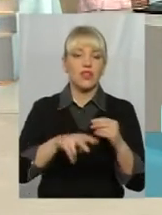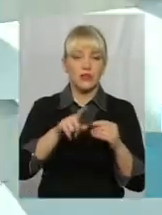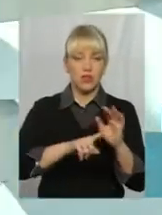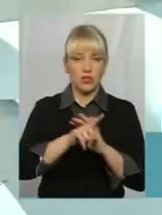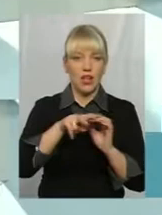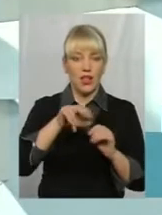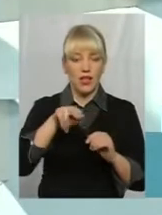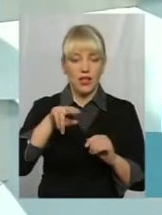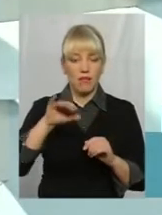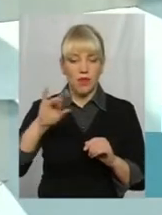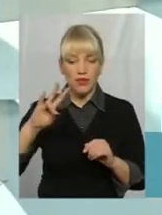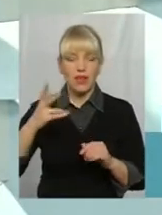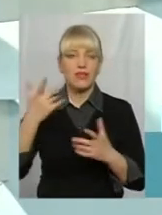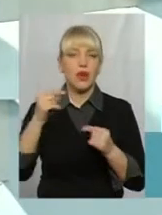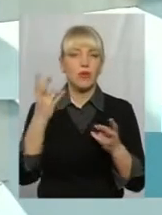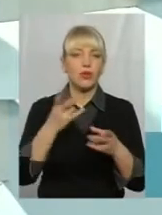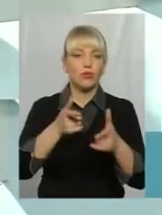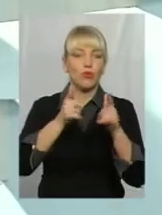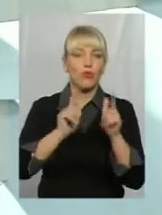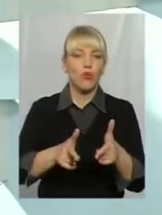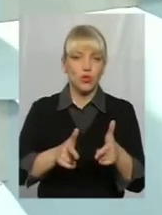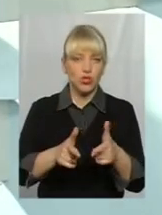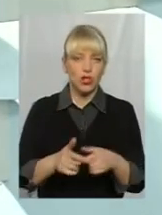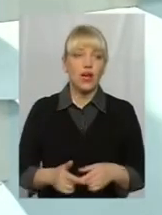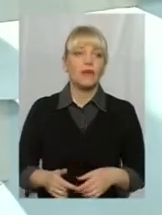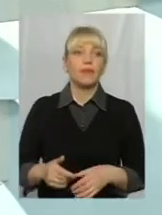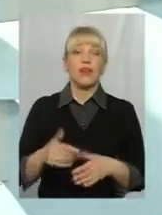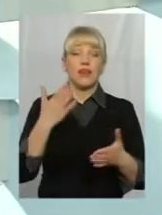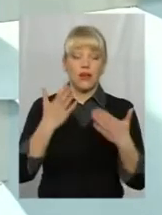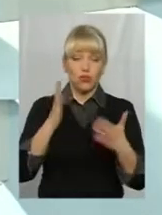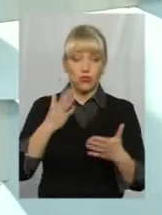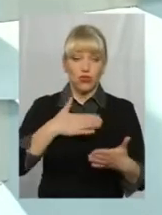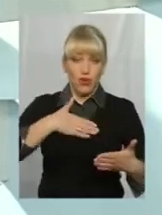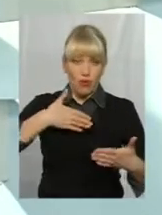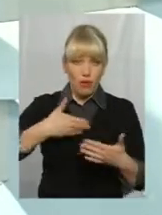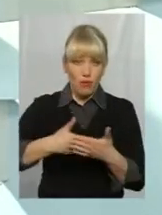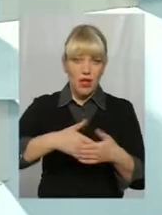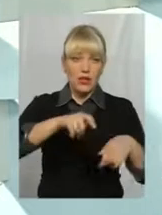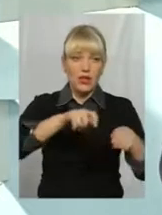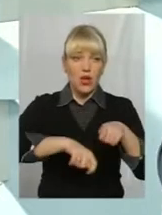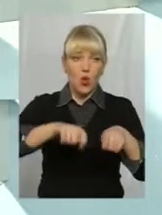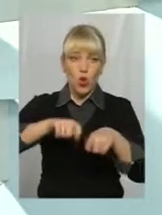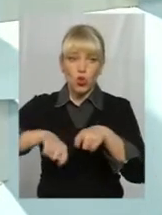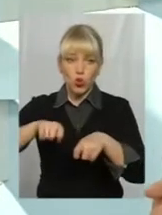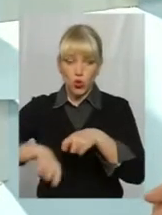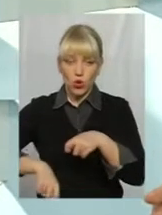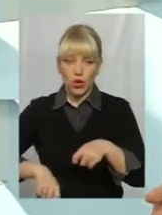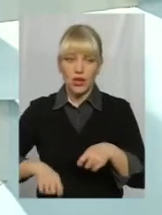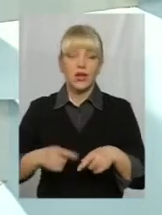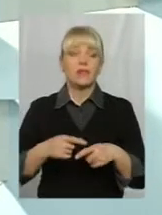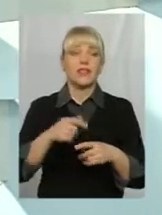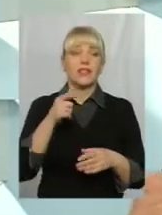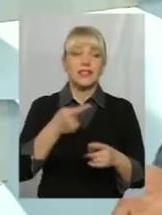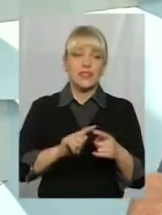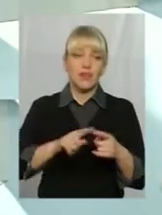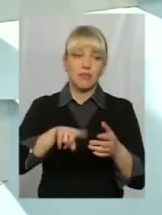зараз я вертаюся до той теми, з якої почав. Що якщо буде дієвий громадський контроль за розпорядженням земель, тому що це питання компетенції,